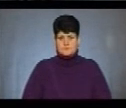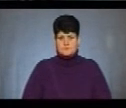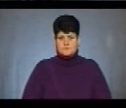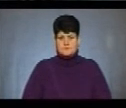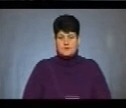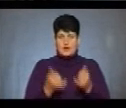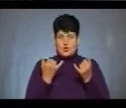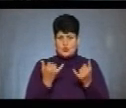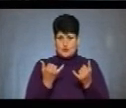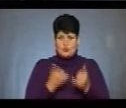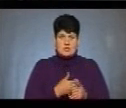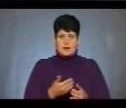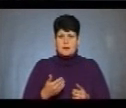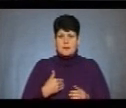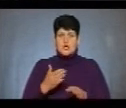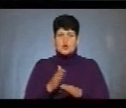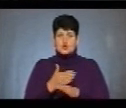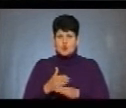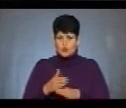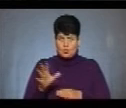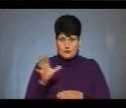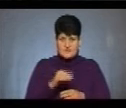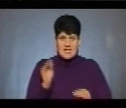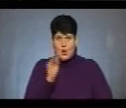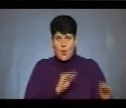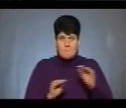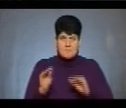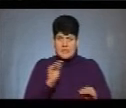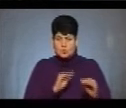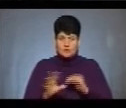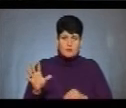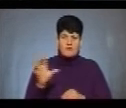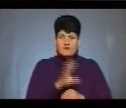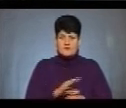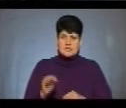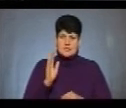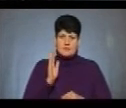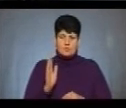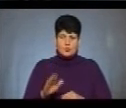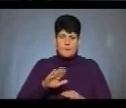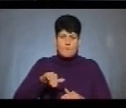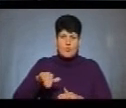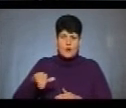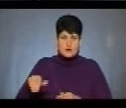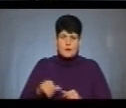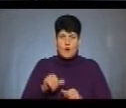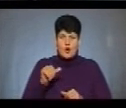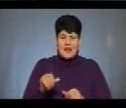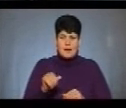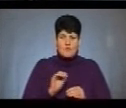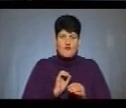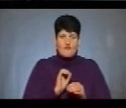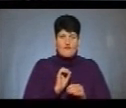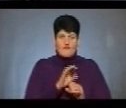Сьогодні ми сортуємо, все комплектуємо, будемо все потім окремо фасувати і